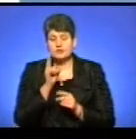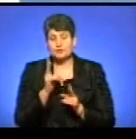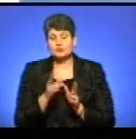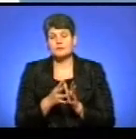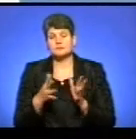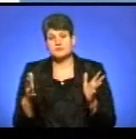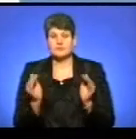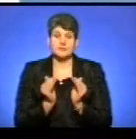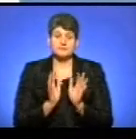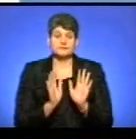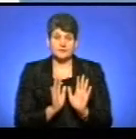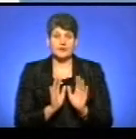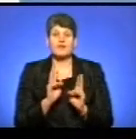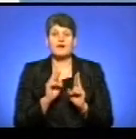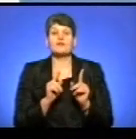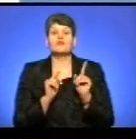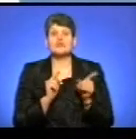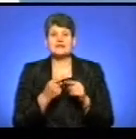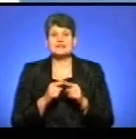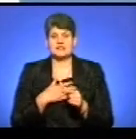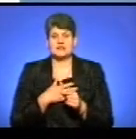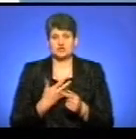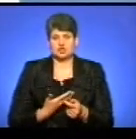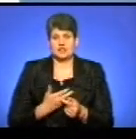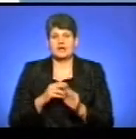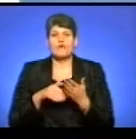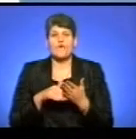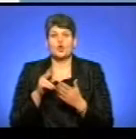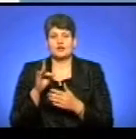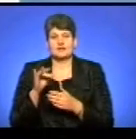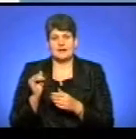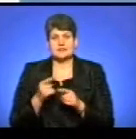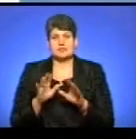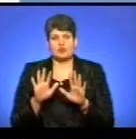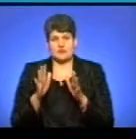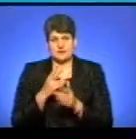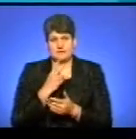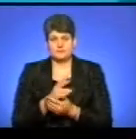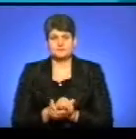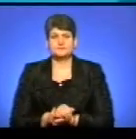довгий, як вони це пережили, як волонтери і ці події в країні. Дивимося.